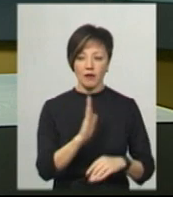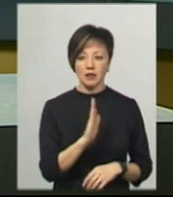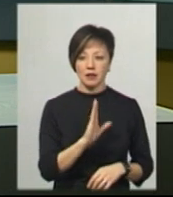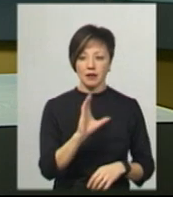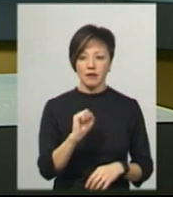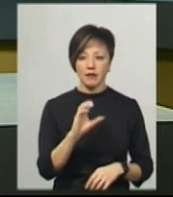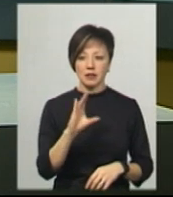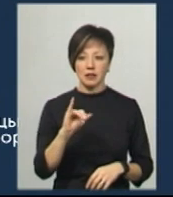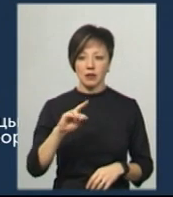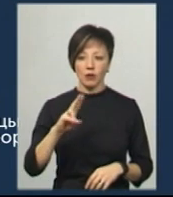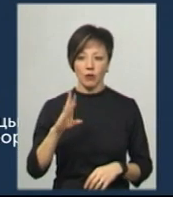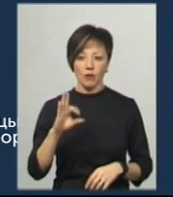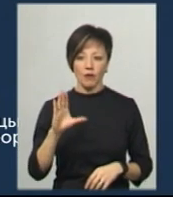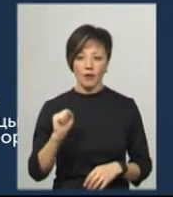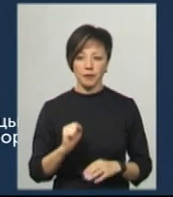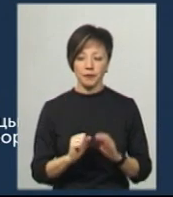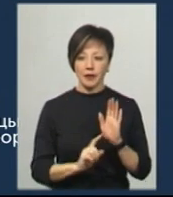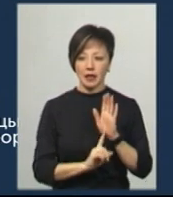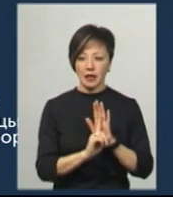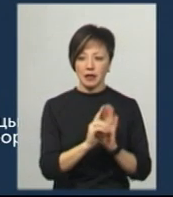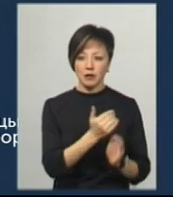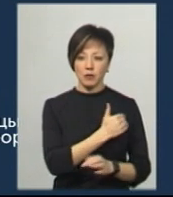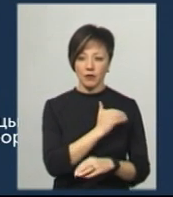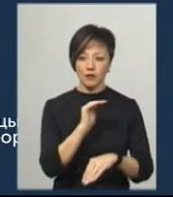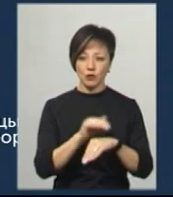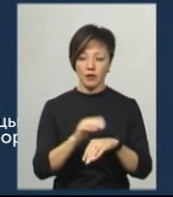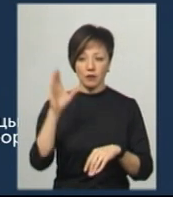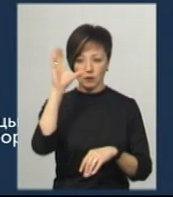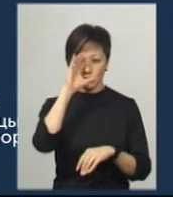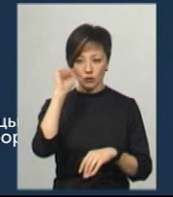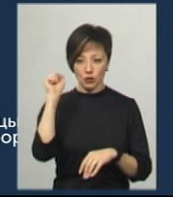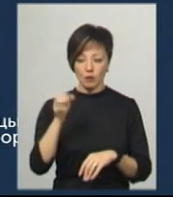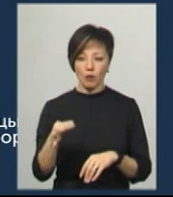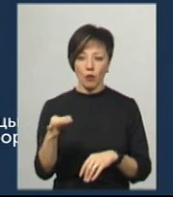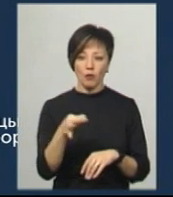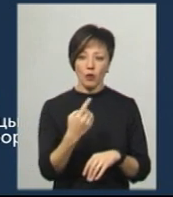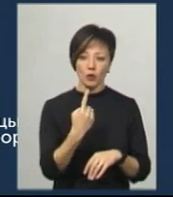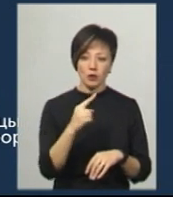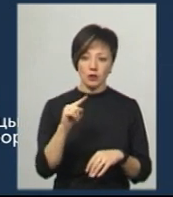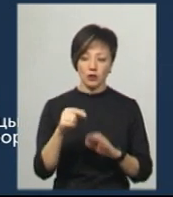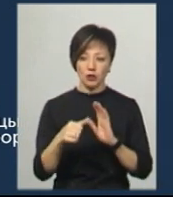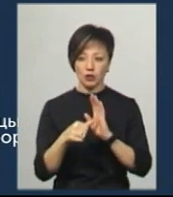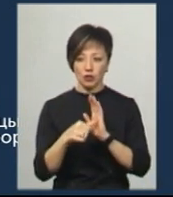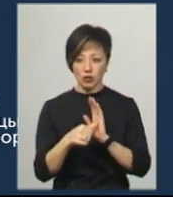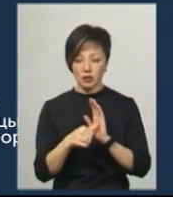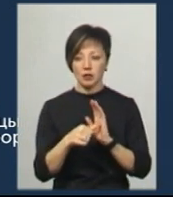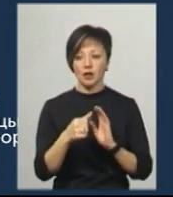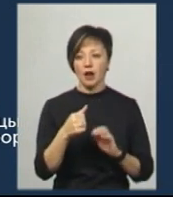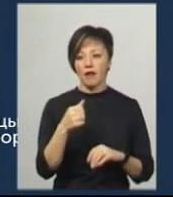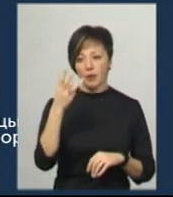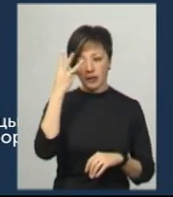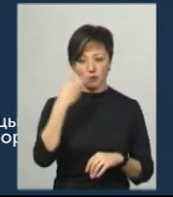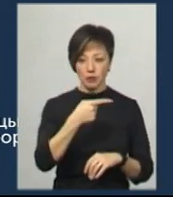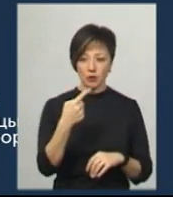Васількова. Стопчики термометрів фіксуватимуть вночі по області 1,6, в Хмельницькому 2,4 градуси